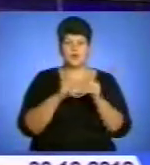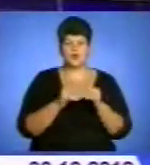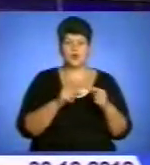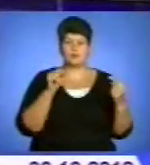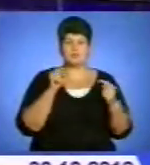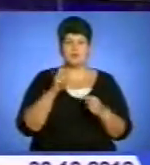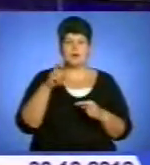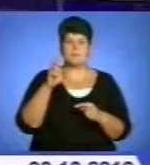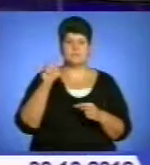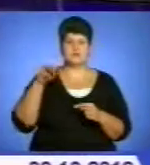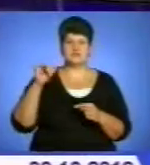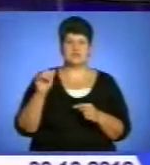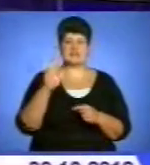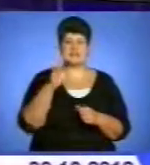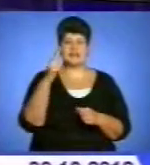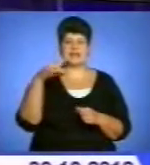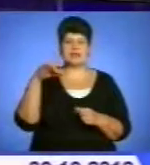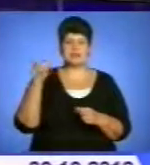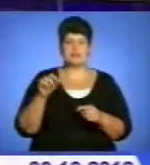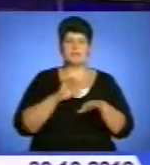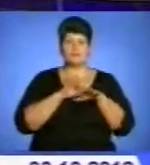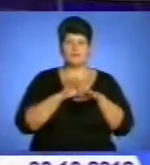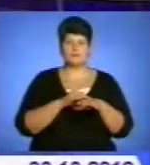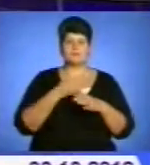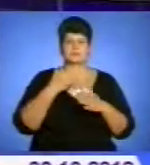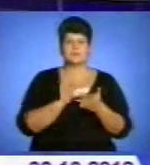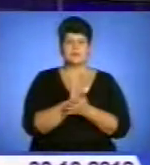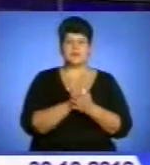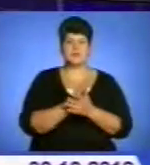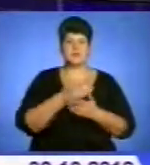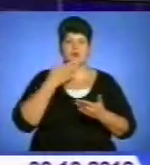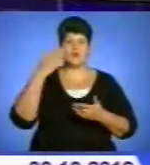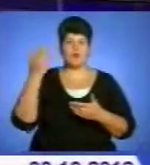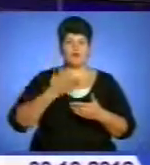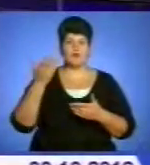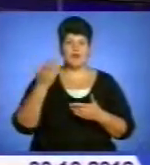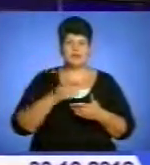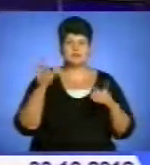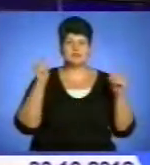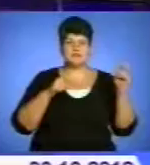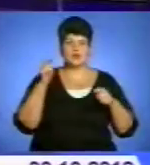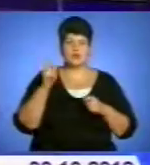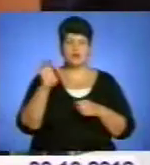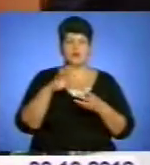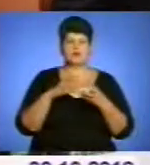«Батьківщина» Василь Деревляний провів прес-конференцію. Питання стосувалися результатів виборів до Верховної Ради.